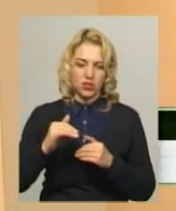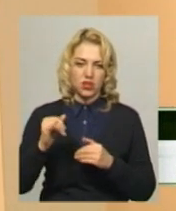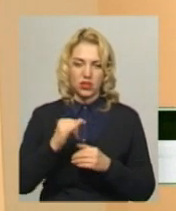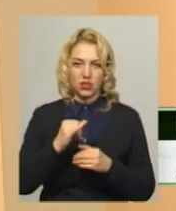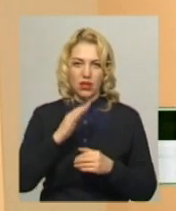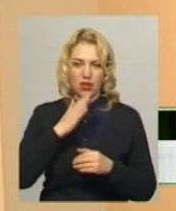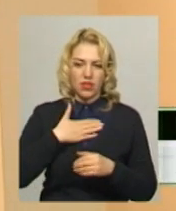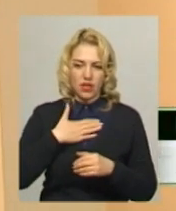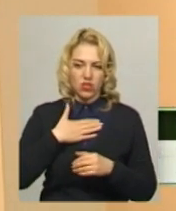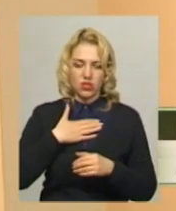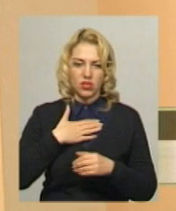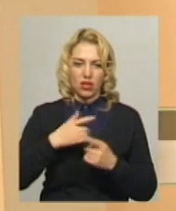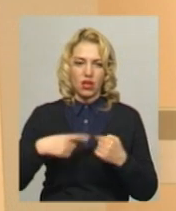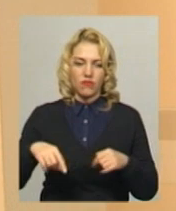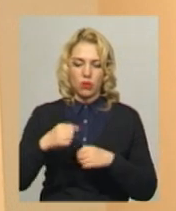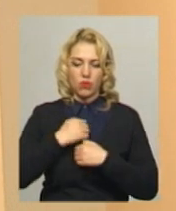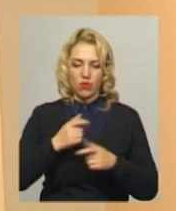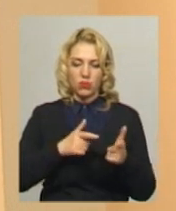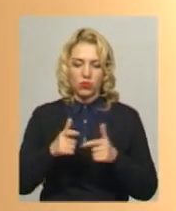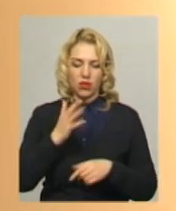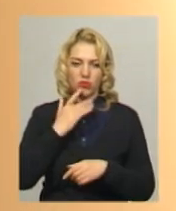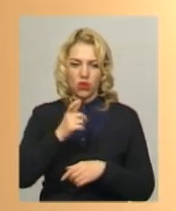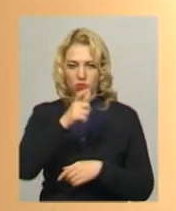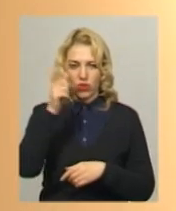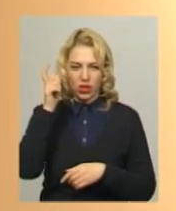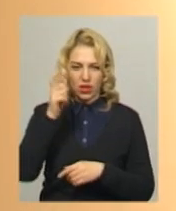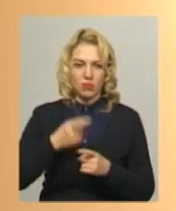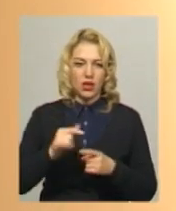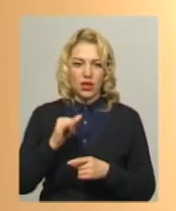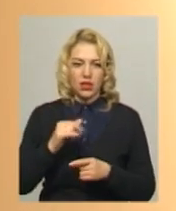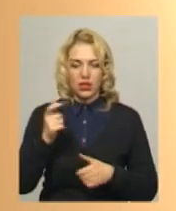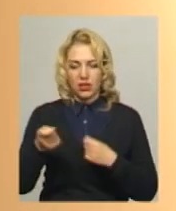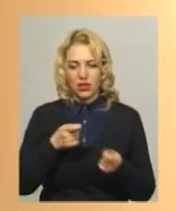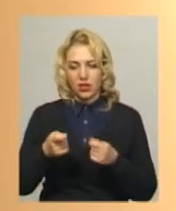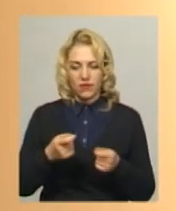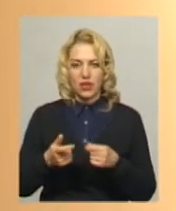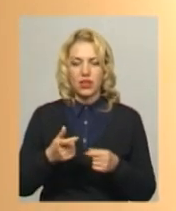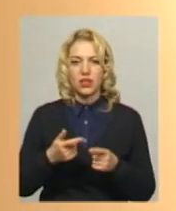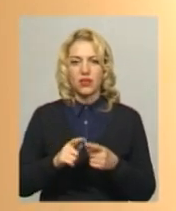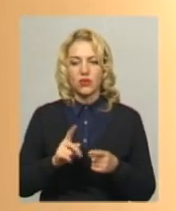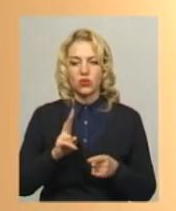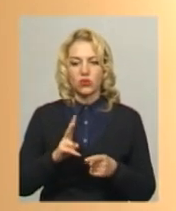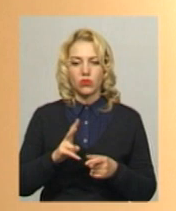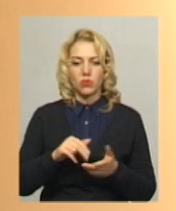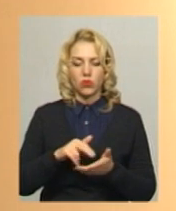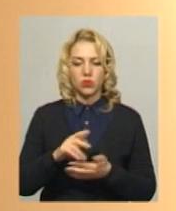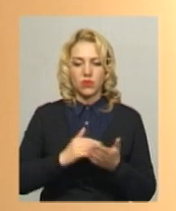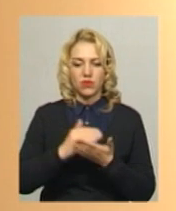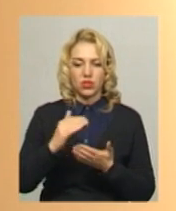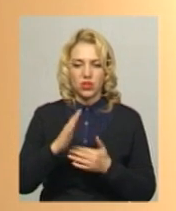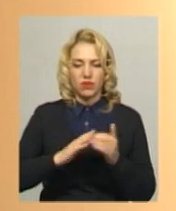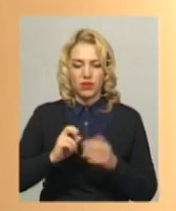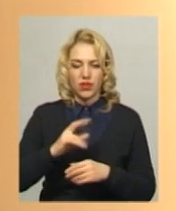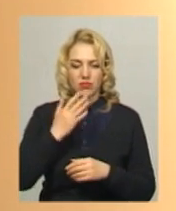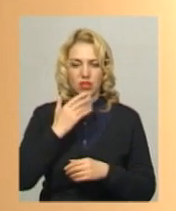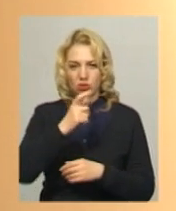нашої кафедри вогнової п'ятовки Національної академії. Керівники структурних підрозділів, які сьогодні проходять підвищими кваліфікаціями Національної